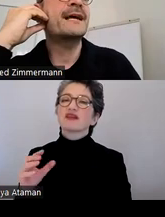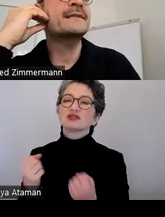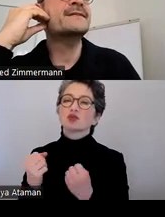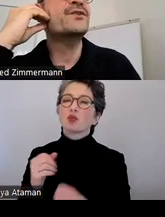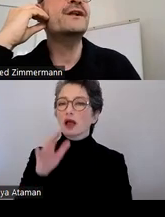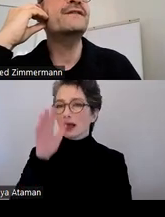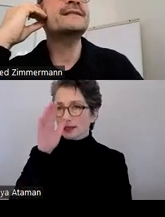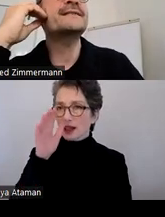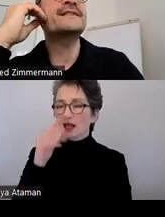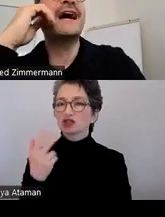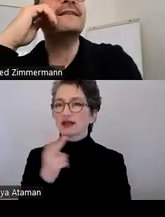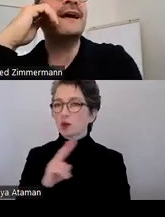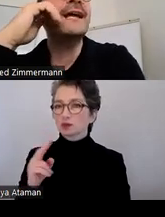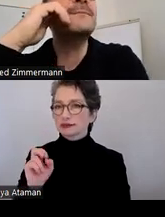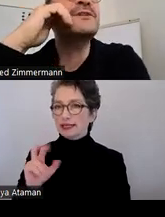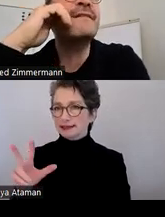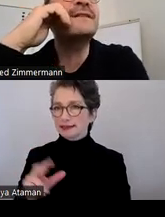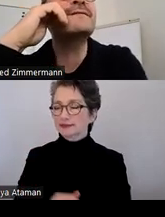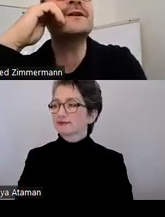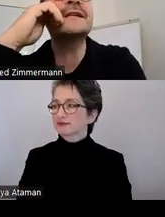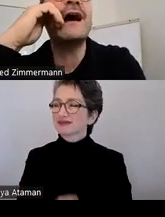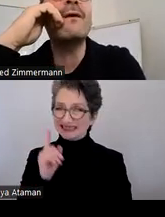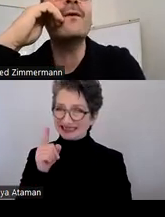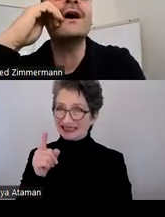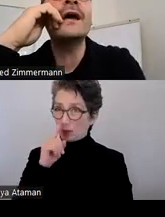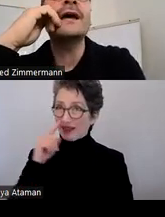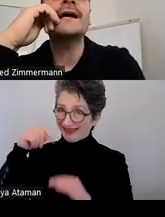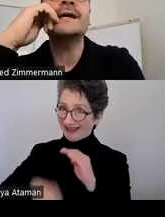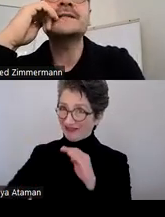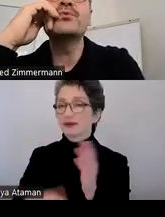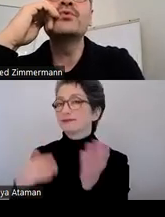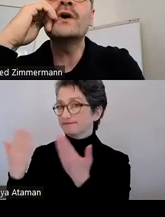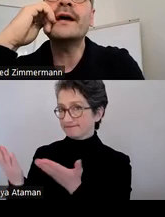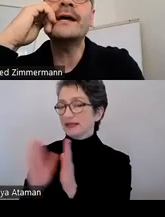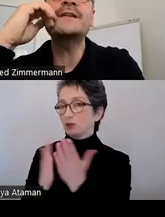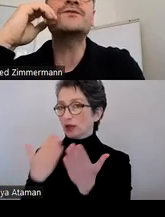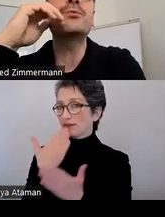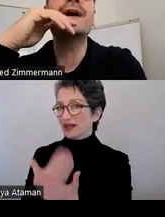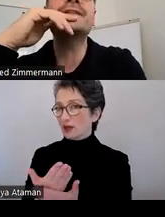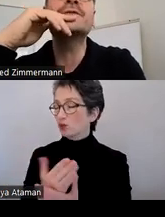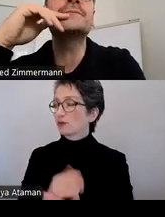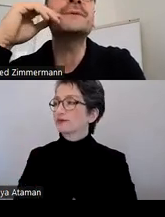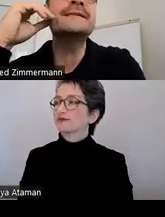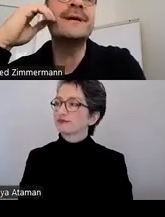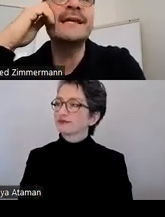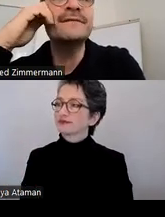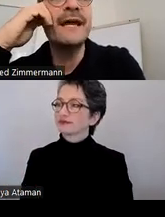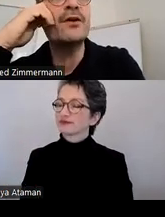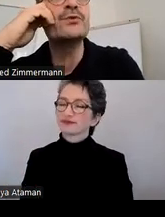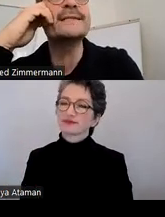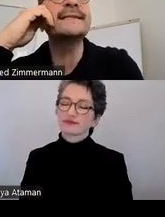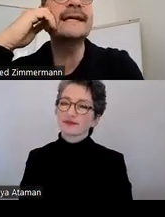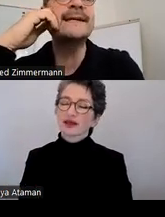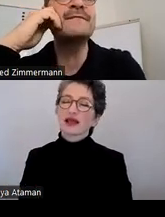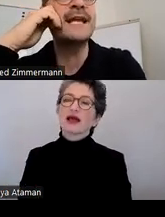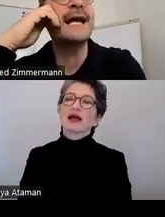Ganz toll, wenn Sie sich weiter damit beschäftigen wollen, auch das Buch mit Typografie und Bild barrierefrei